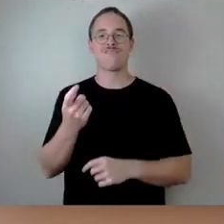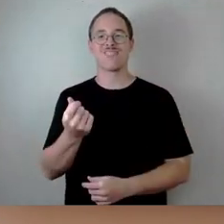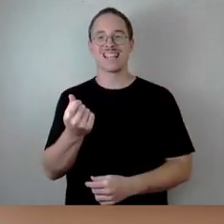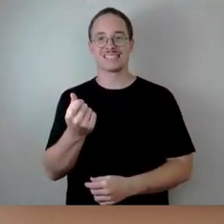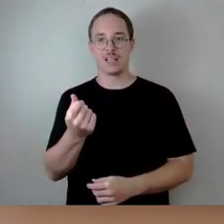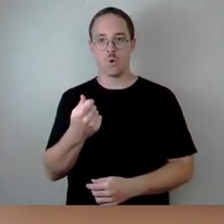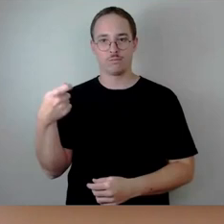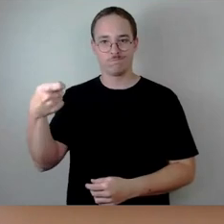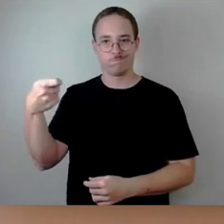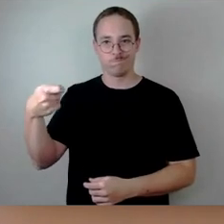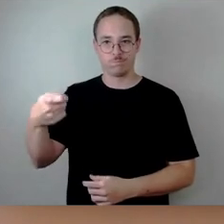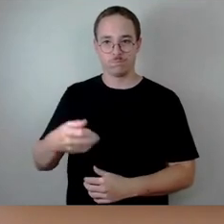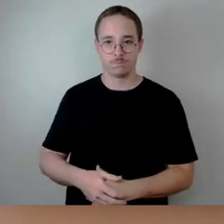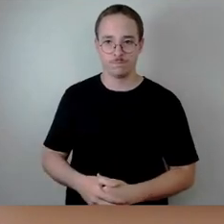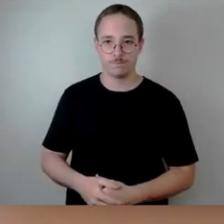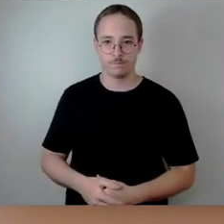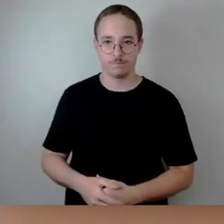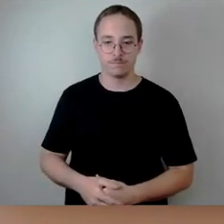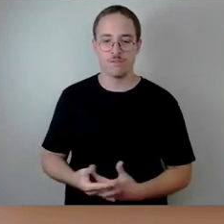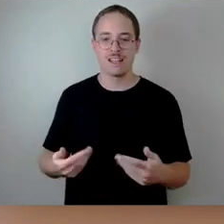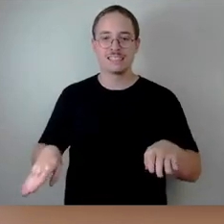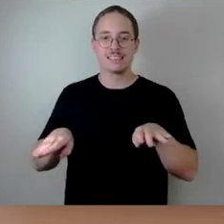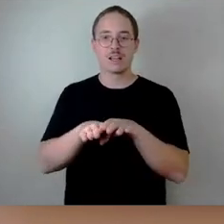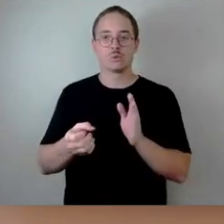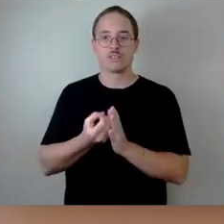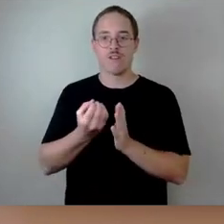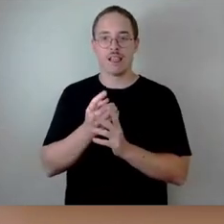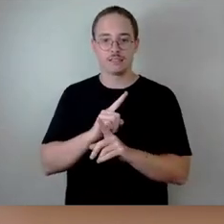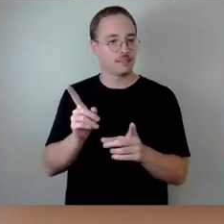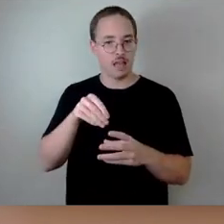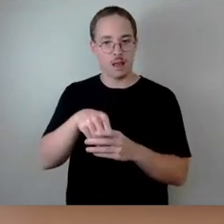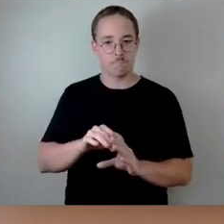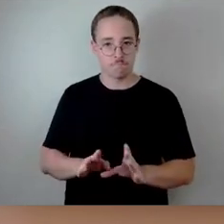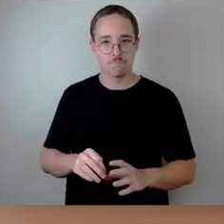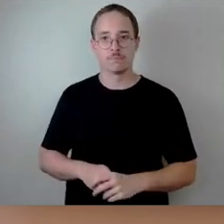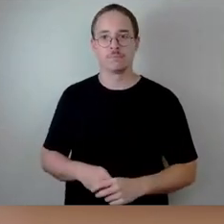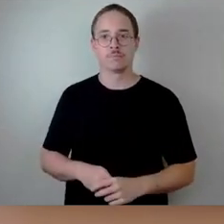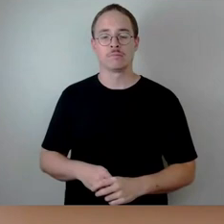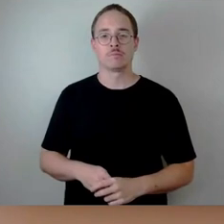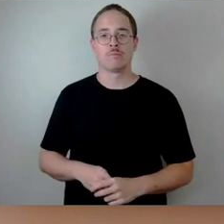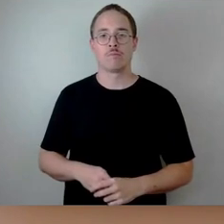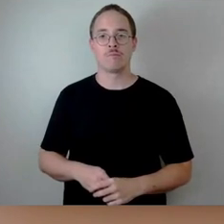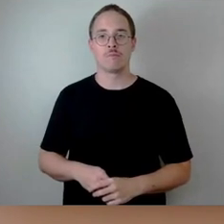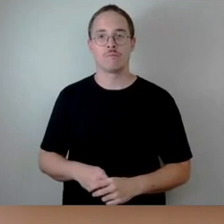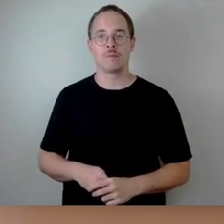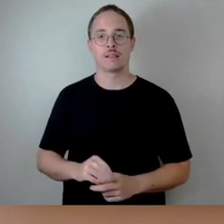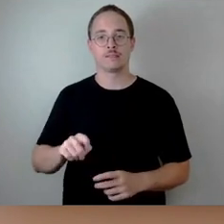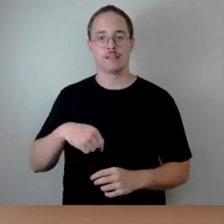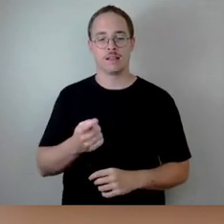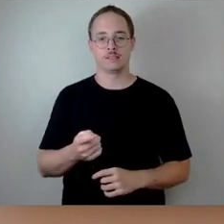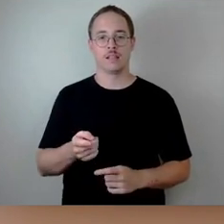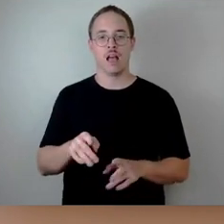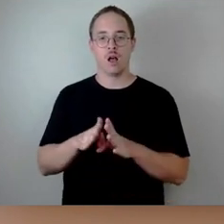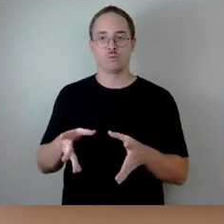Da keine Deckungsquelle drin ist, wir aber über den nächsten Haushalt sprechen,